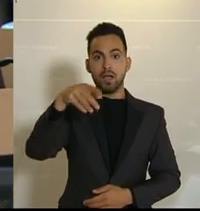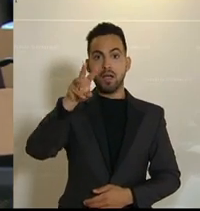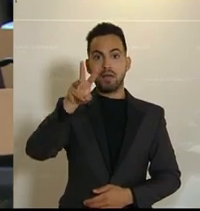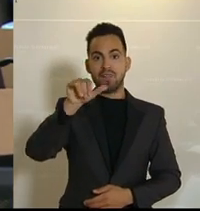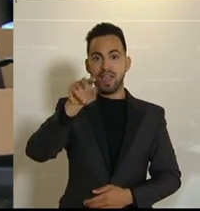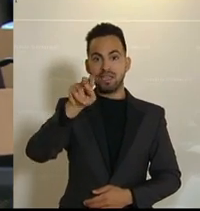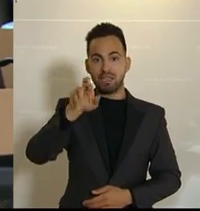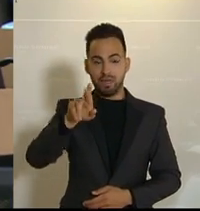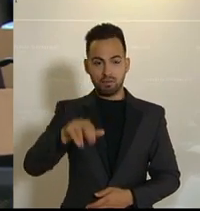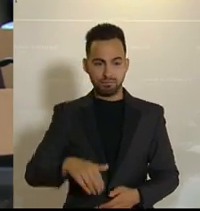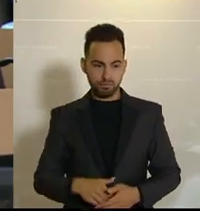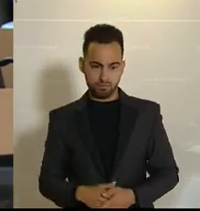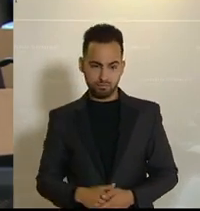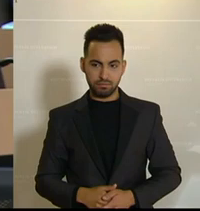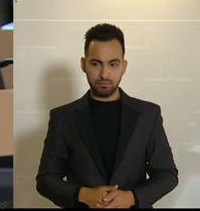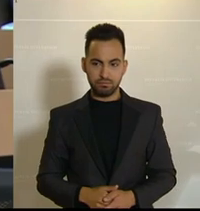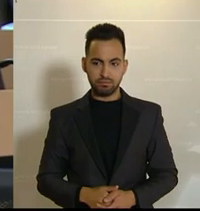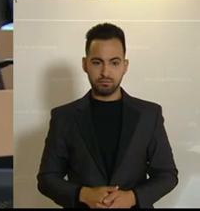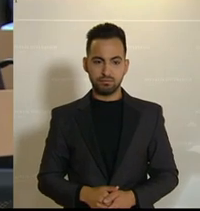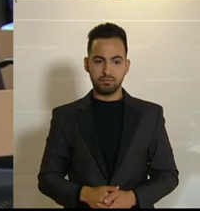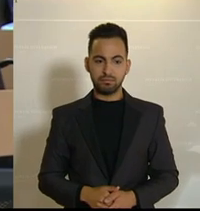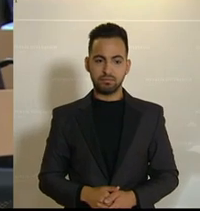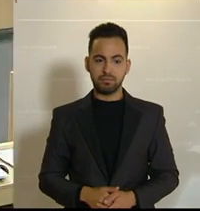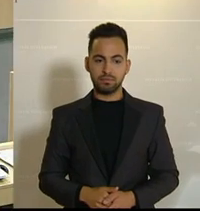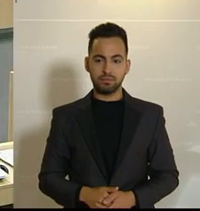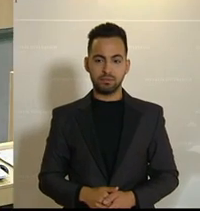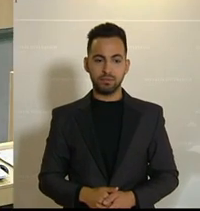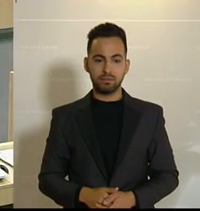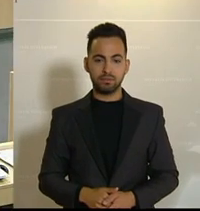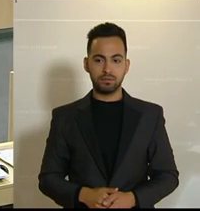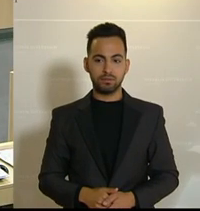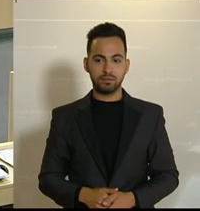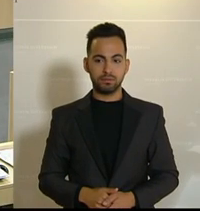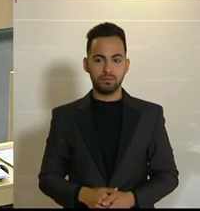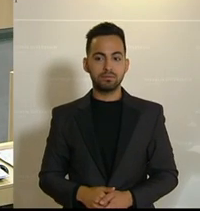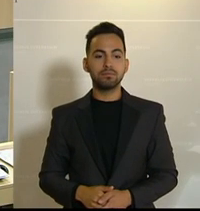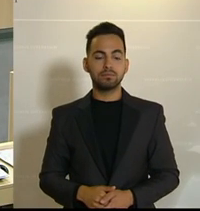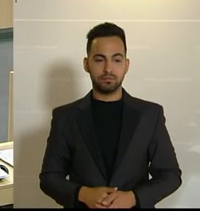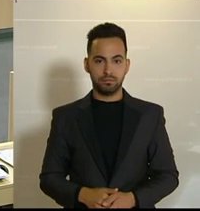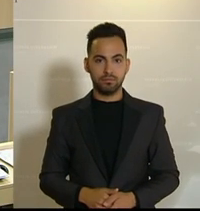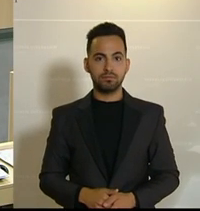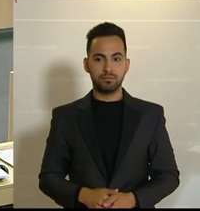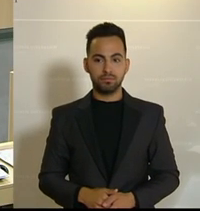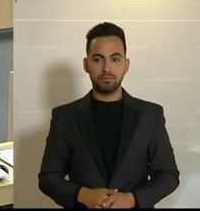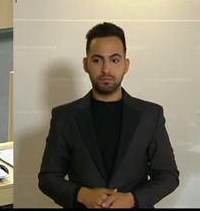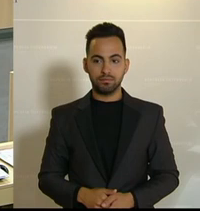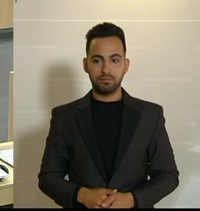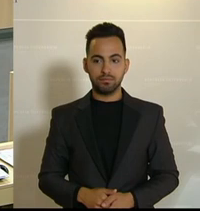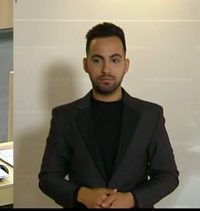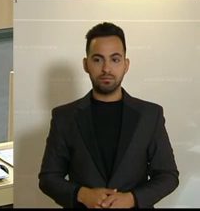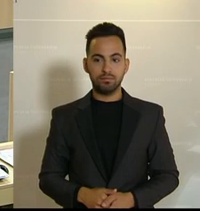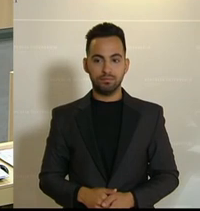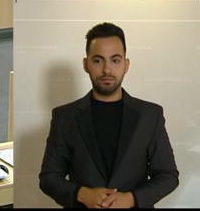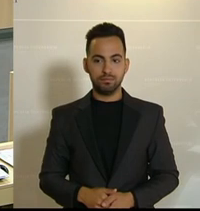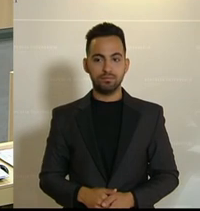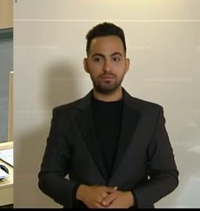aus Groß-Gerungs im Waldviertel. Der ist nämlich jetzt erst dran. Da habe ich mich leider